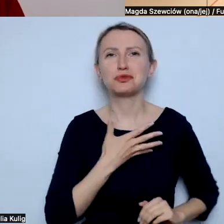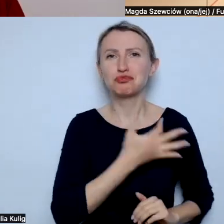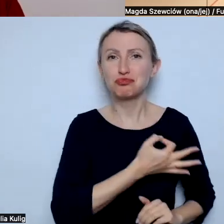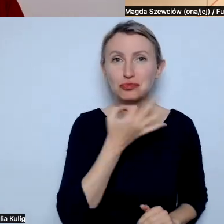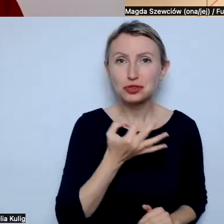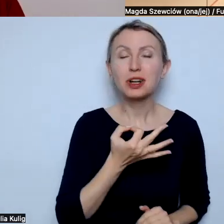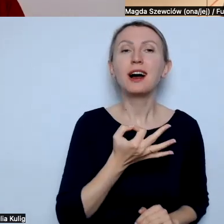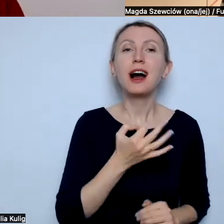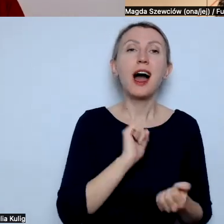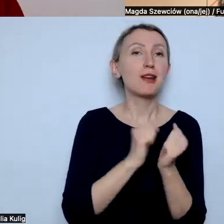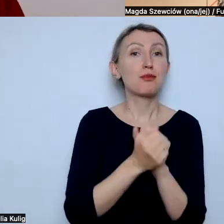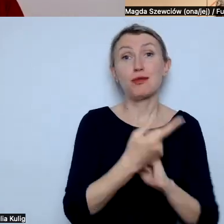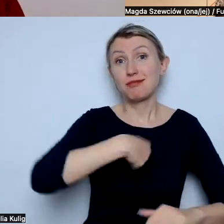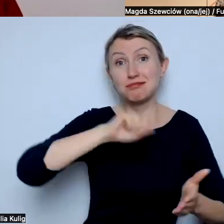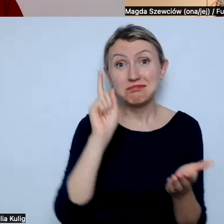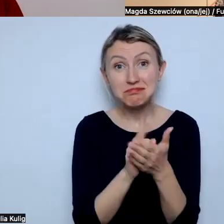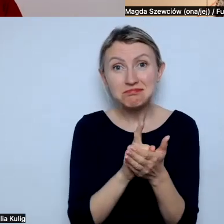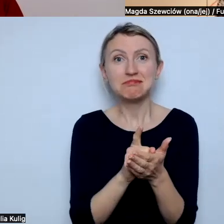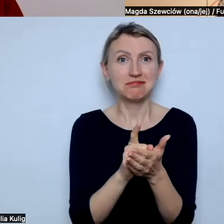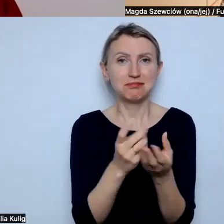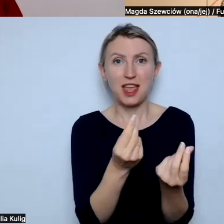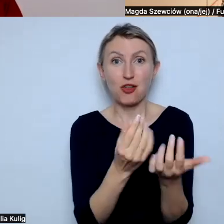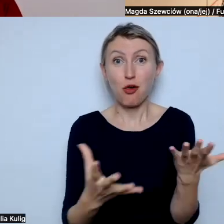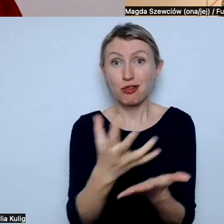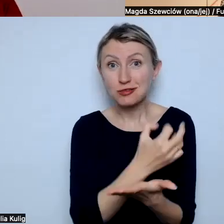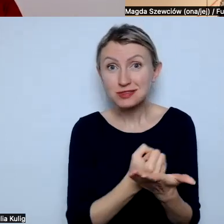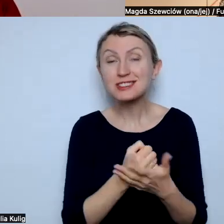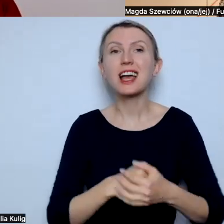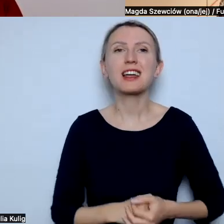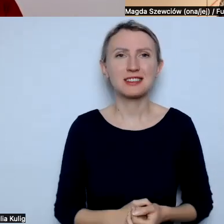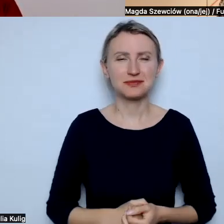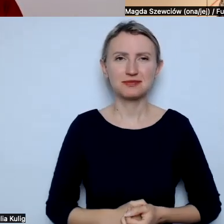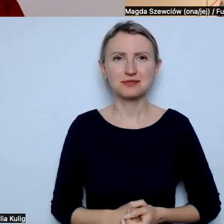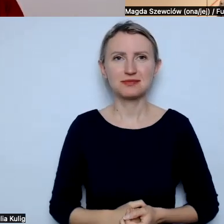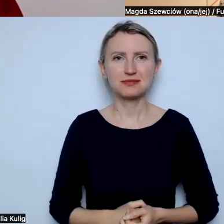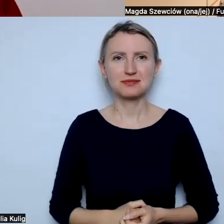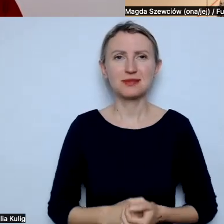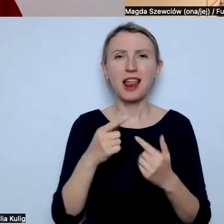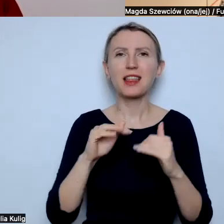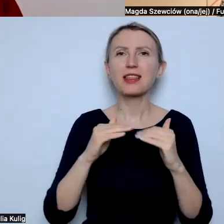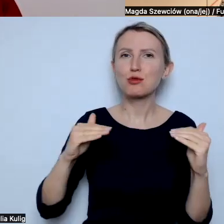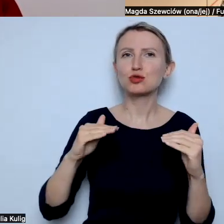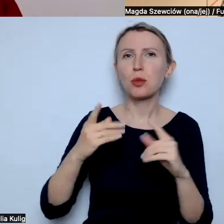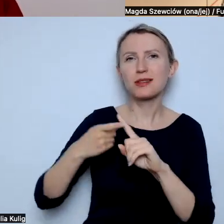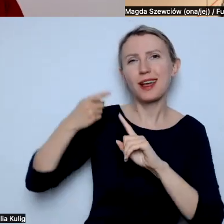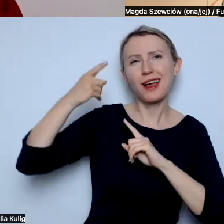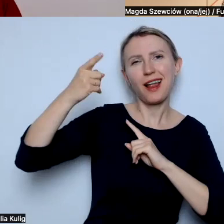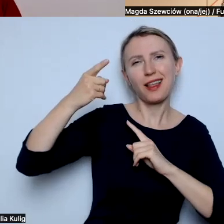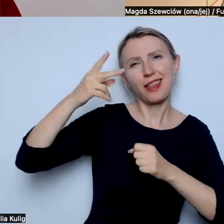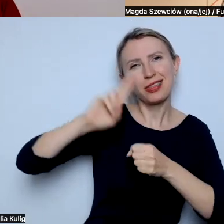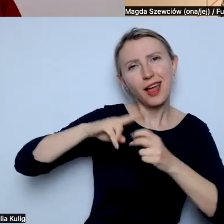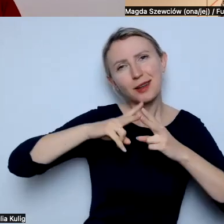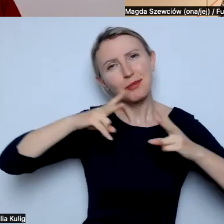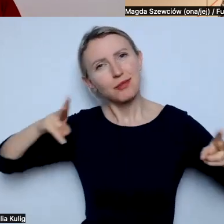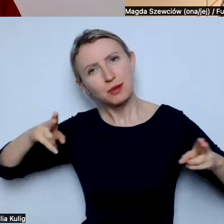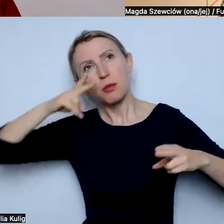albo że udało nam się zebrać ileś tam pieniędzy, ale też na poziomie długodystansowym, że patrzę na